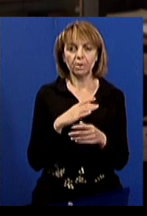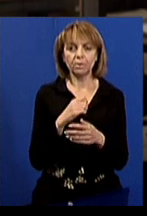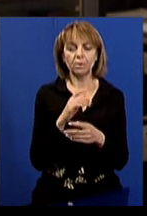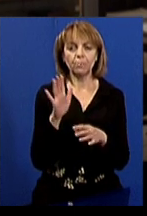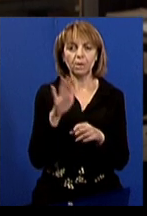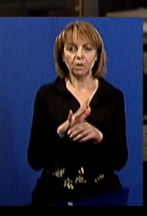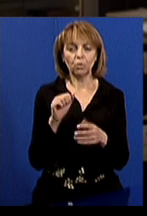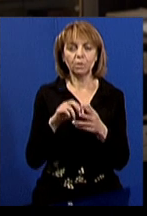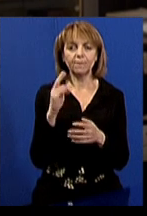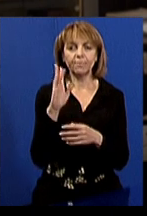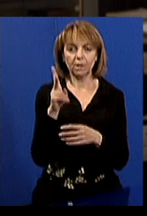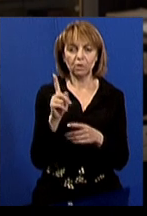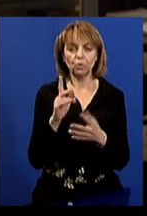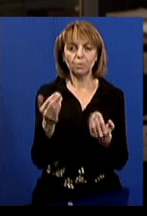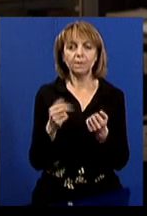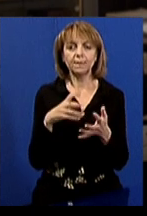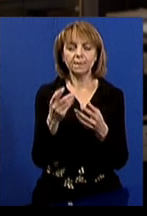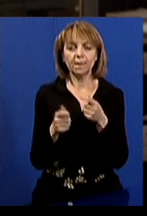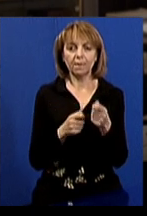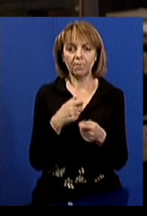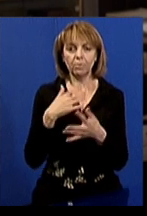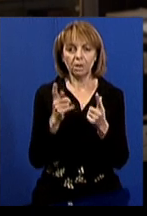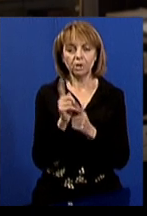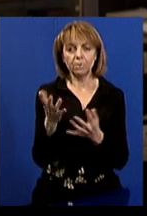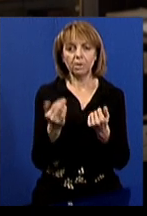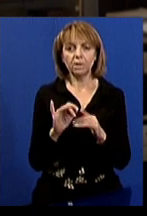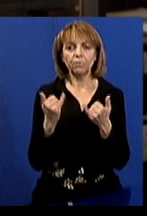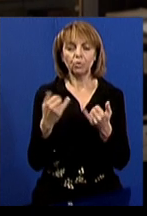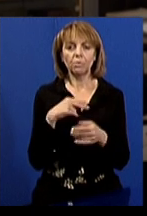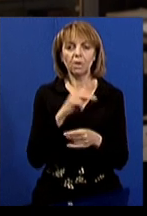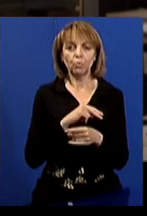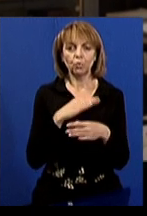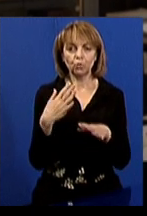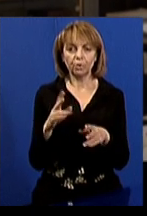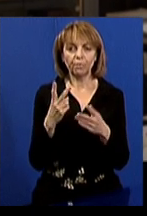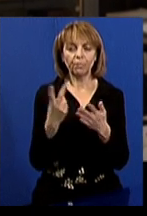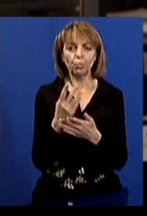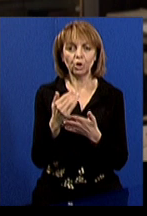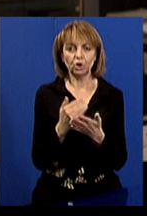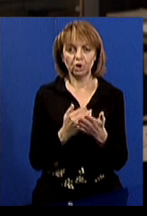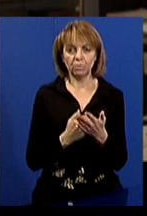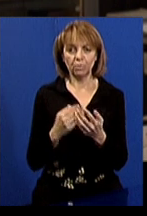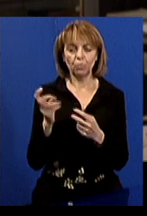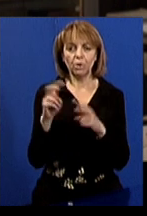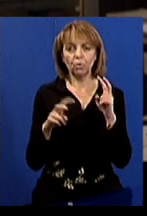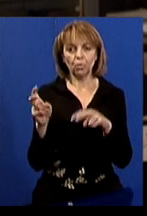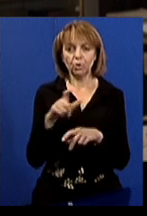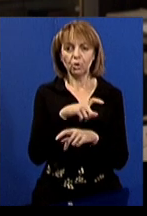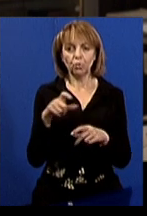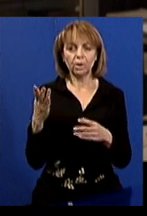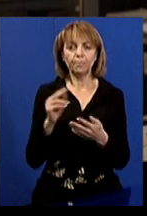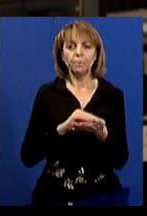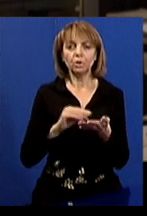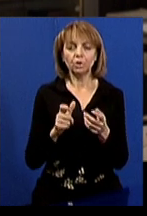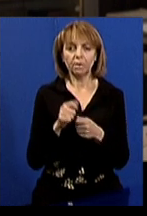директива від ЦВК щодо прийняття заяв. Ми почали їх приймати. На сьогодні ми працюємо вже у подвійному режимі, тобто приходять люди, які пишуть